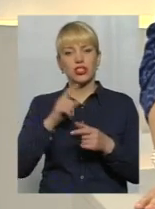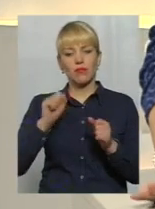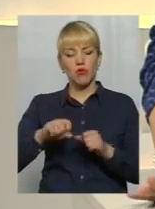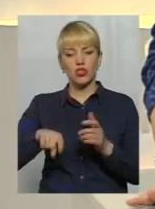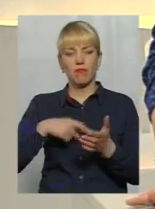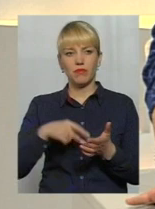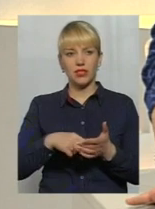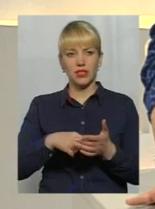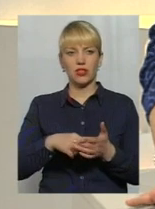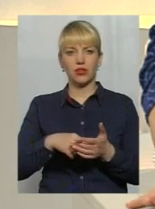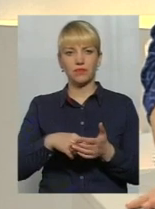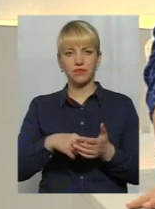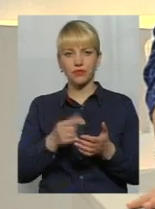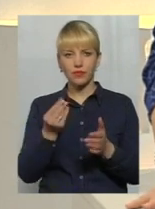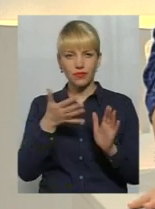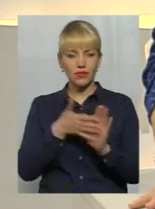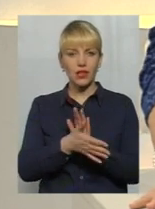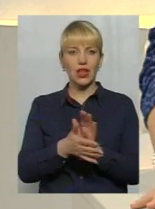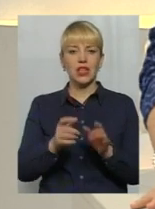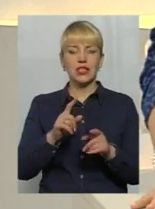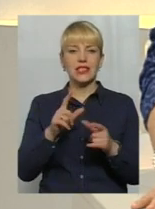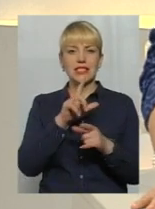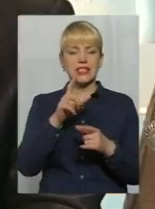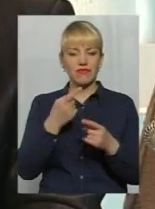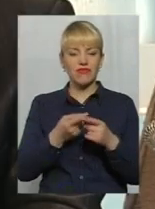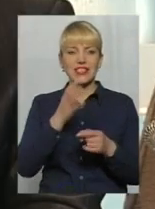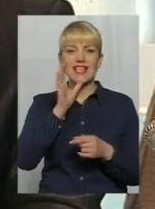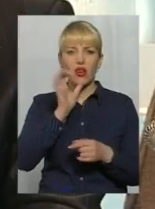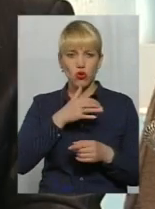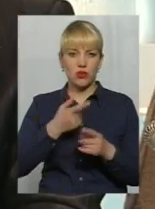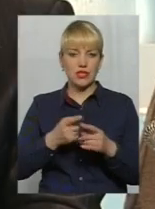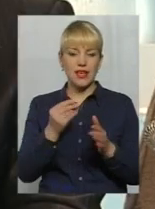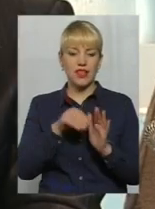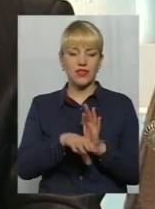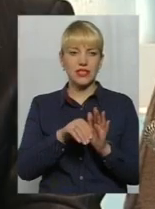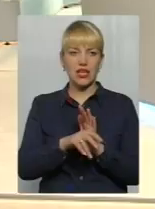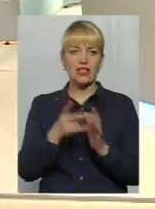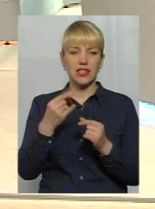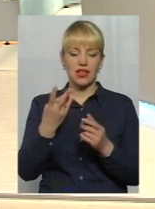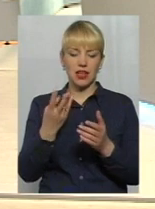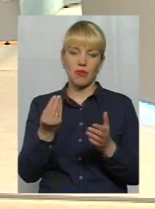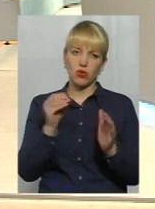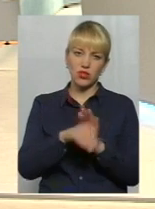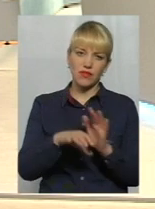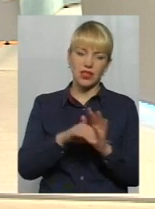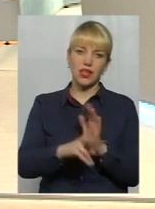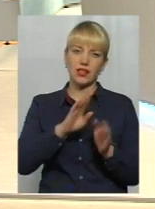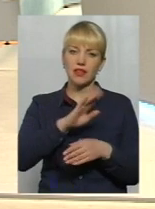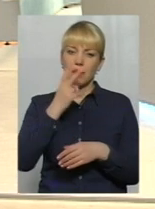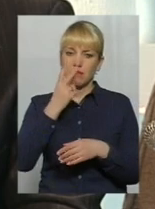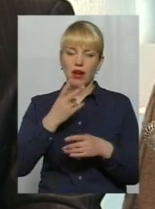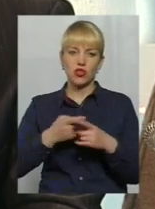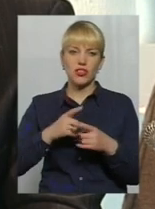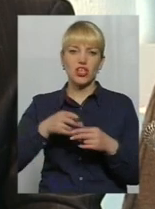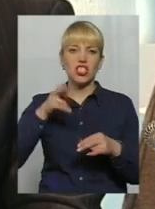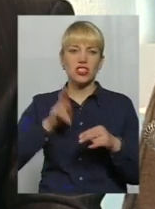потягнути? Це досить серйозні інвестиції, які треба вкласти, ще не бачать, кінцевого результату? Досить вірне запитання,